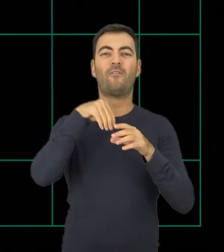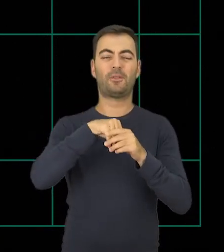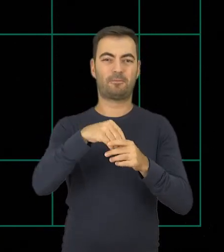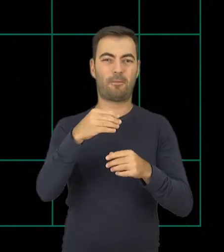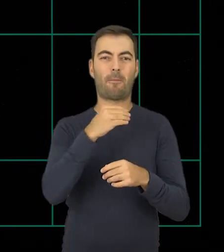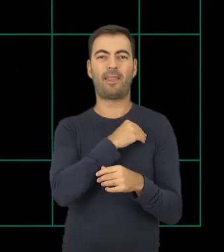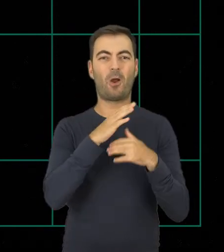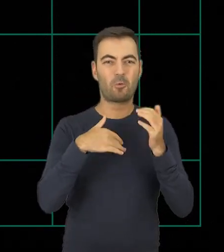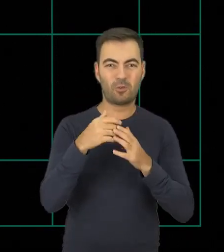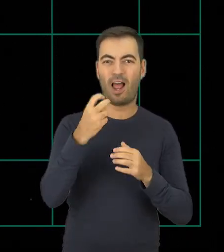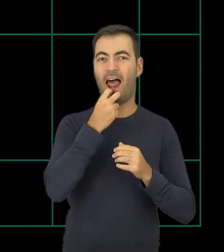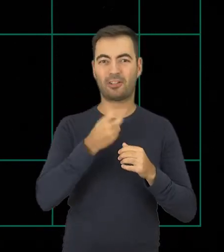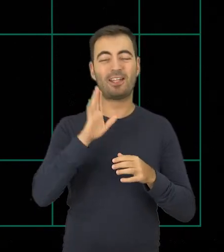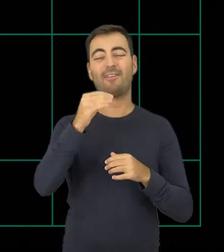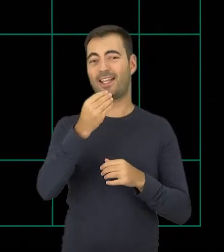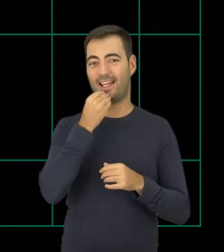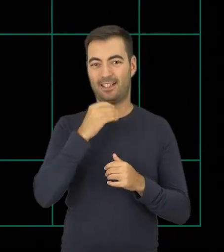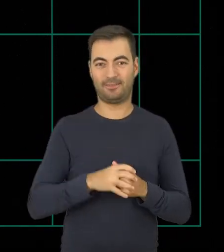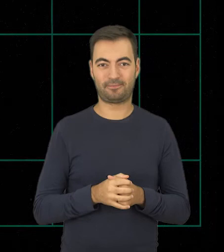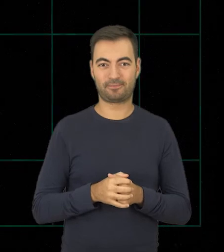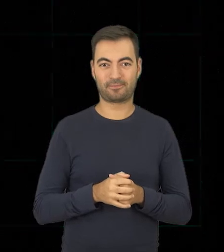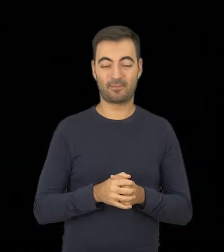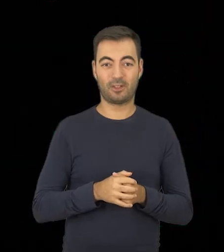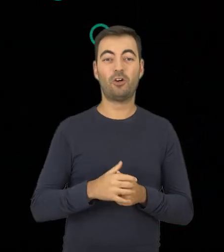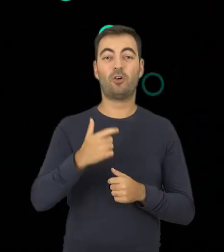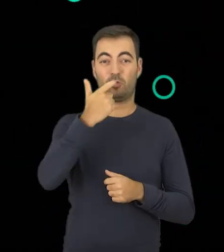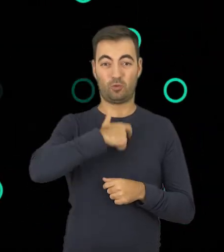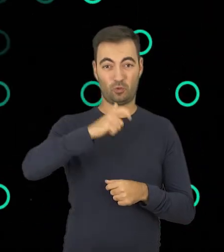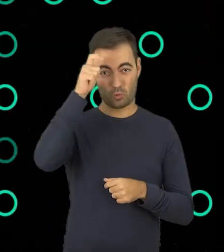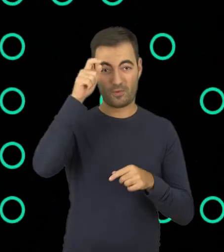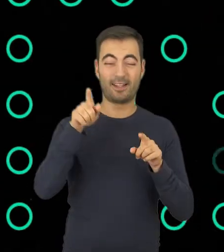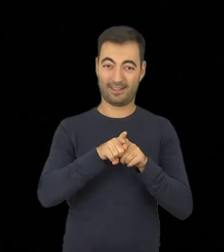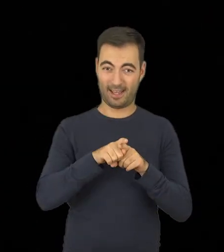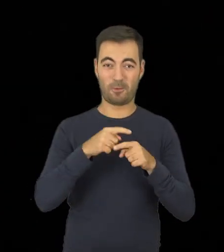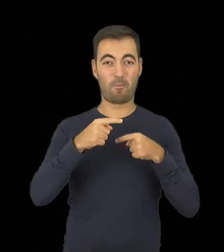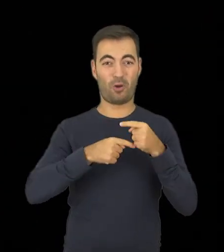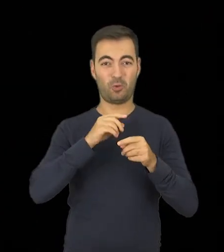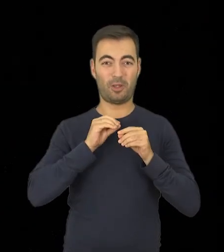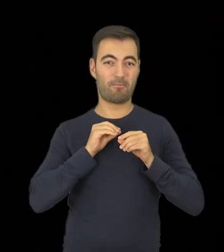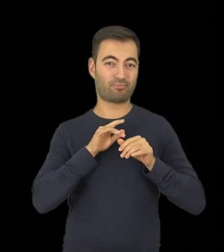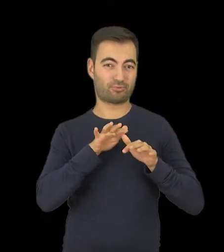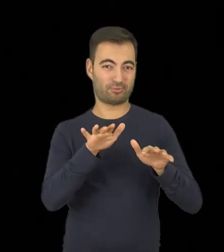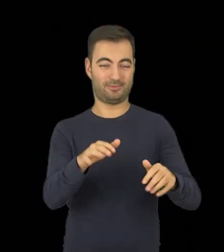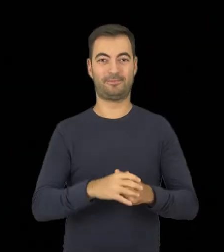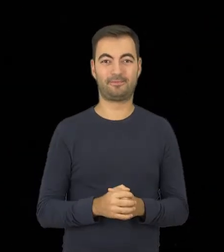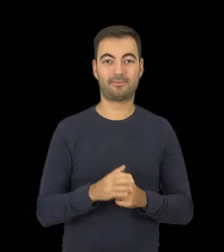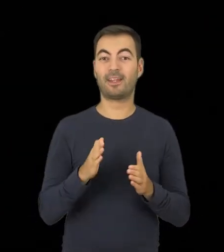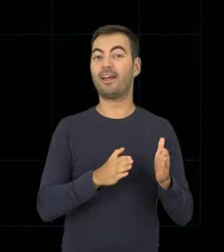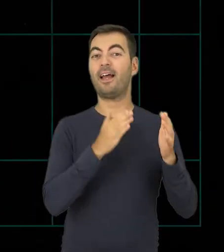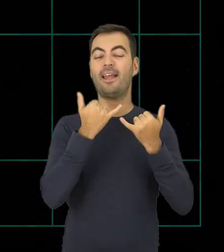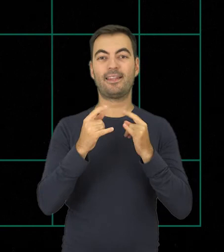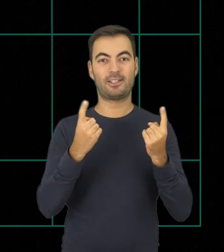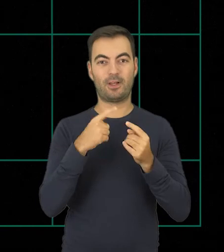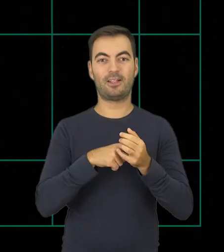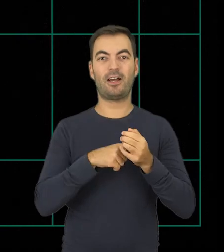budowlanych, elektronice, a nawet w żywności. Promieniotwórczy jest też każdy z nas. Innym kluczowym zjawiskiem